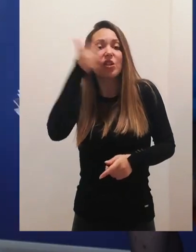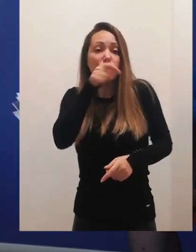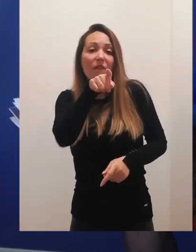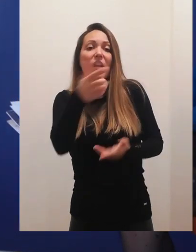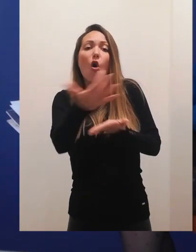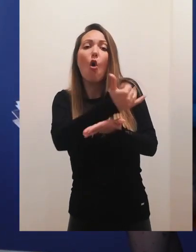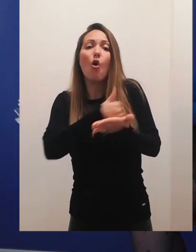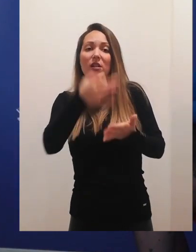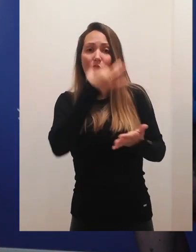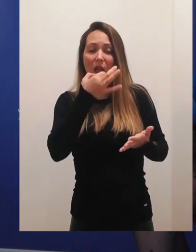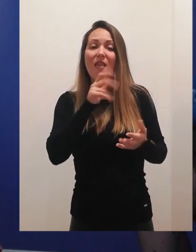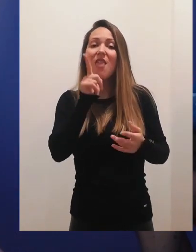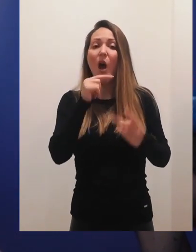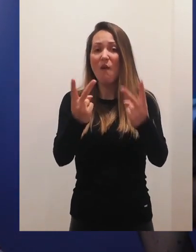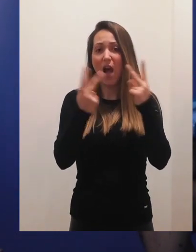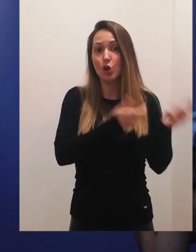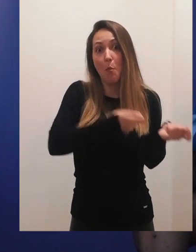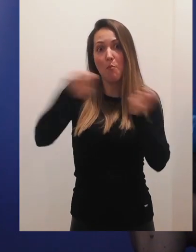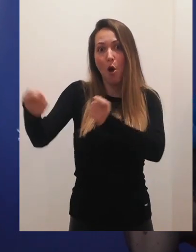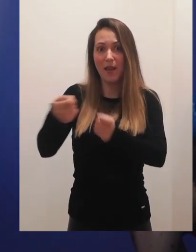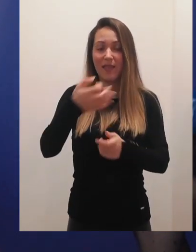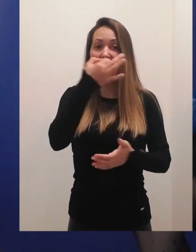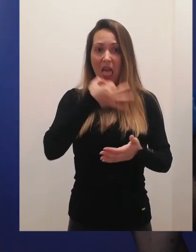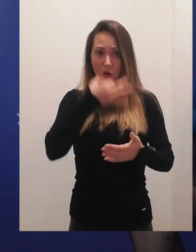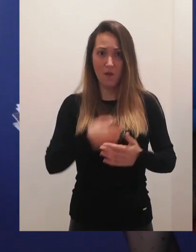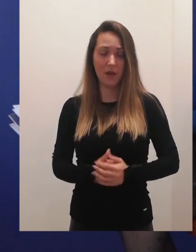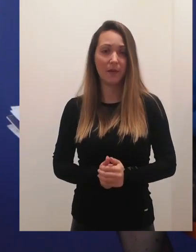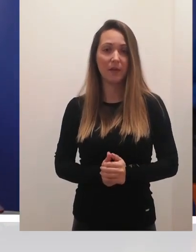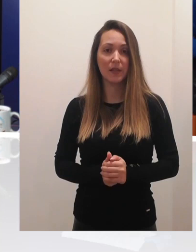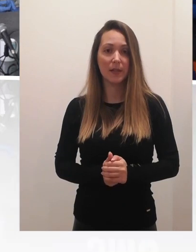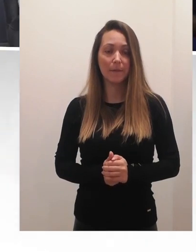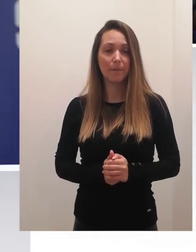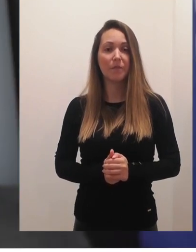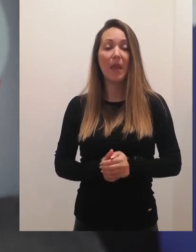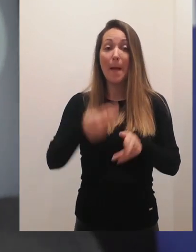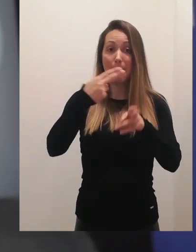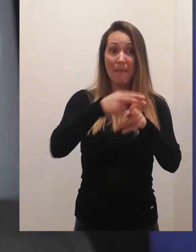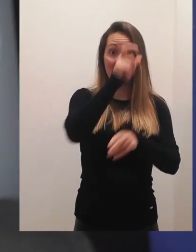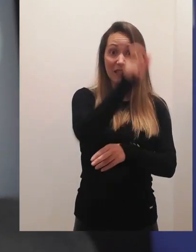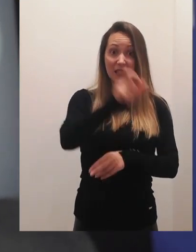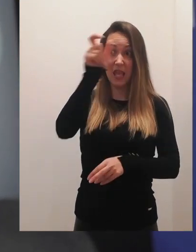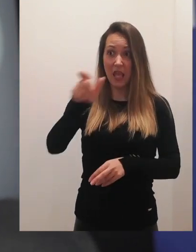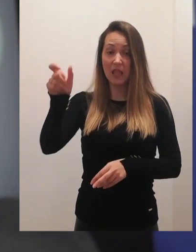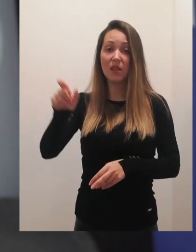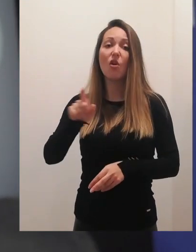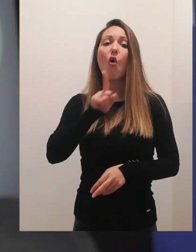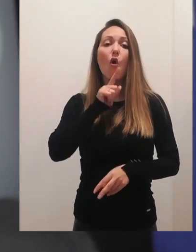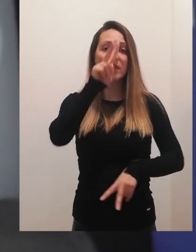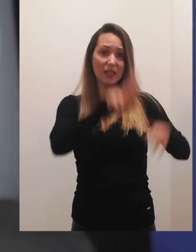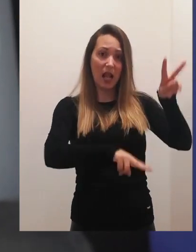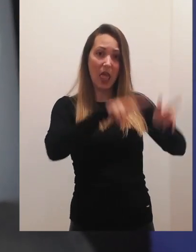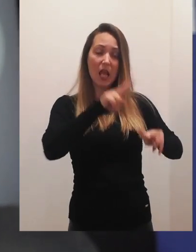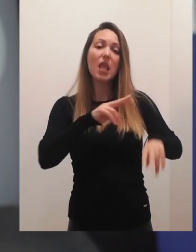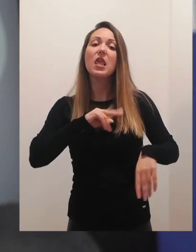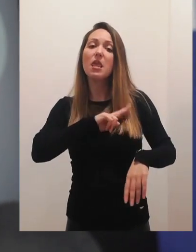vidi šta on uzima terapija. To je već i zavisati na danji terapijski postup za stvog pacijenta. Pacijenti koji su već u proceduri